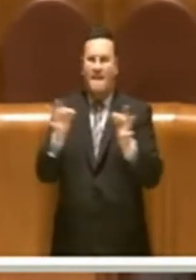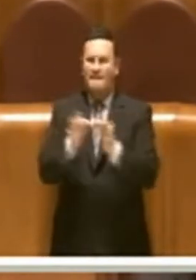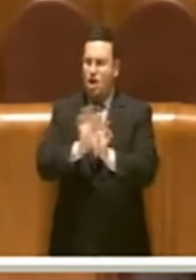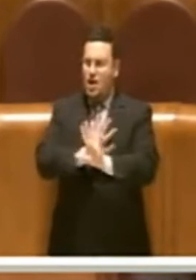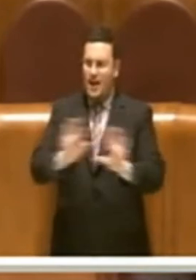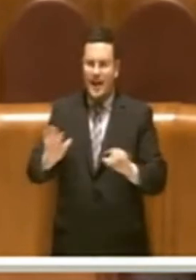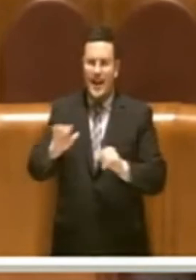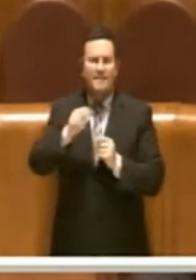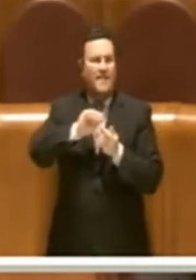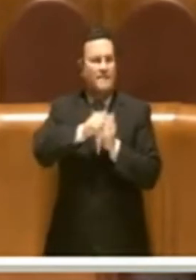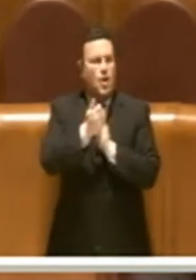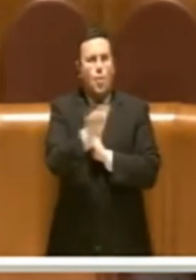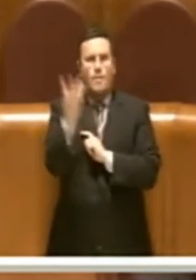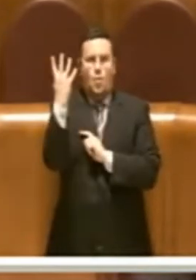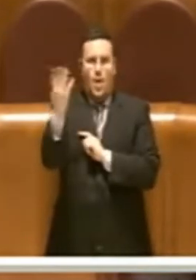numero 4. Grazie.